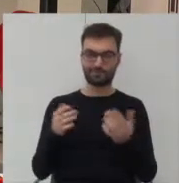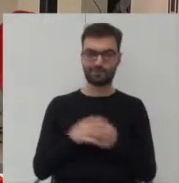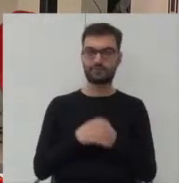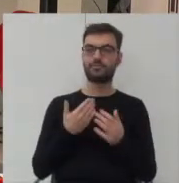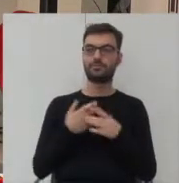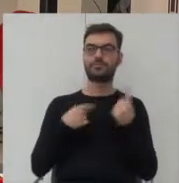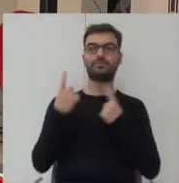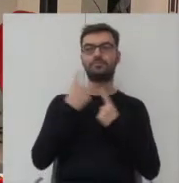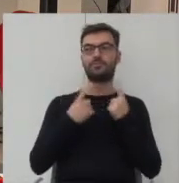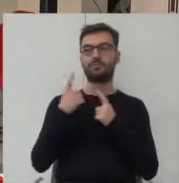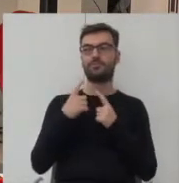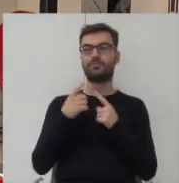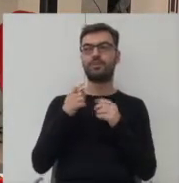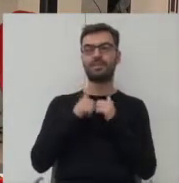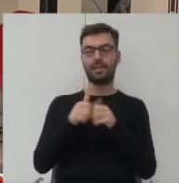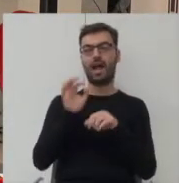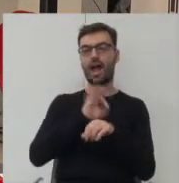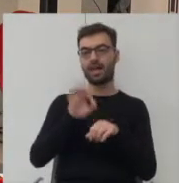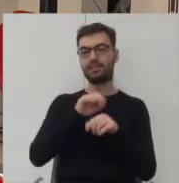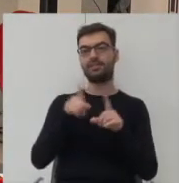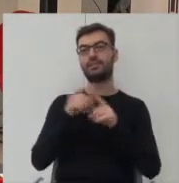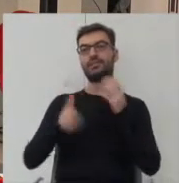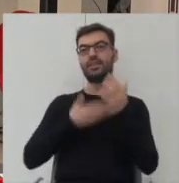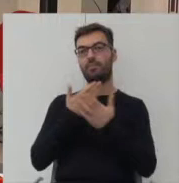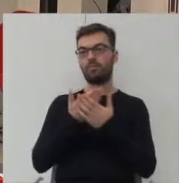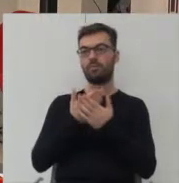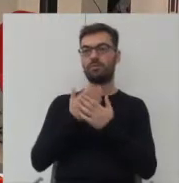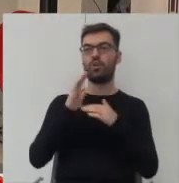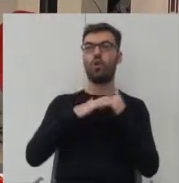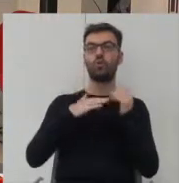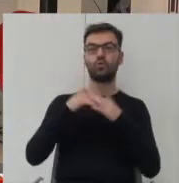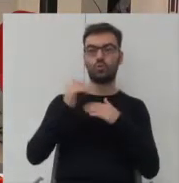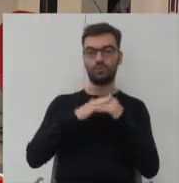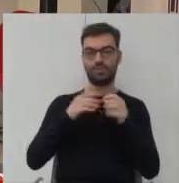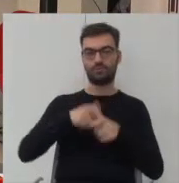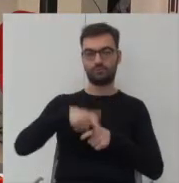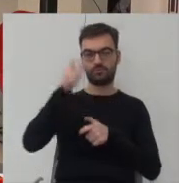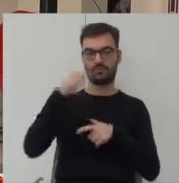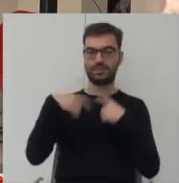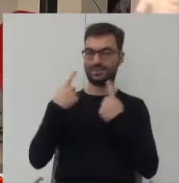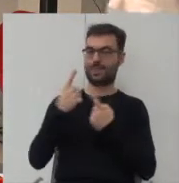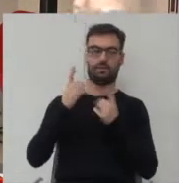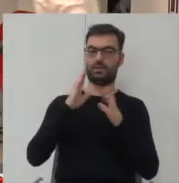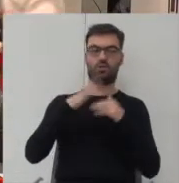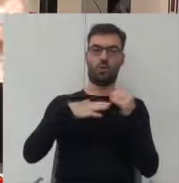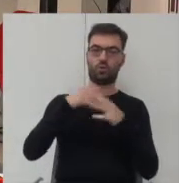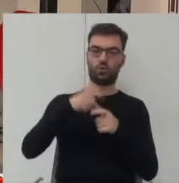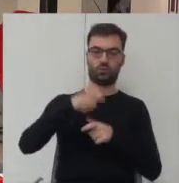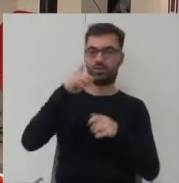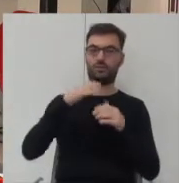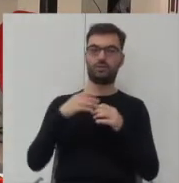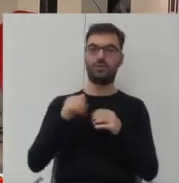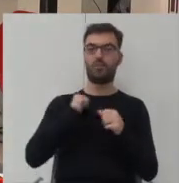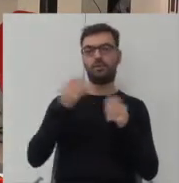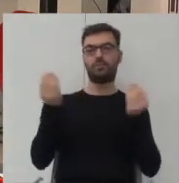uważam że rolą architekta byłaby zaproponowanie takiej konstrukcji właśnie samej samej konstrukcji budynku do